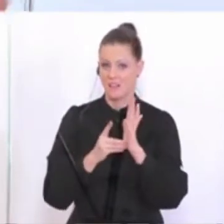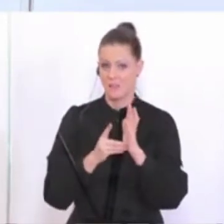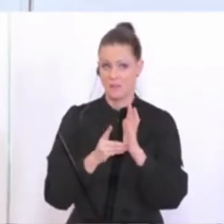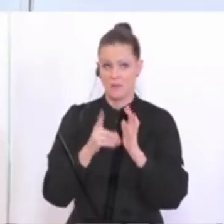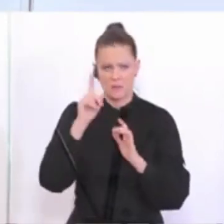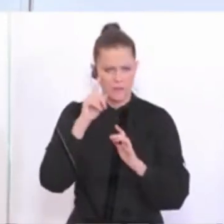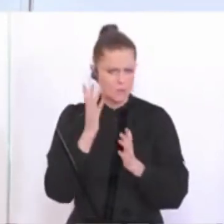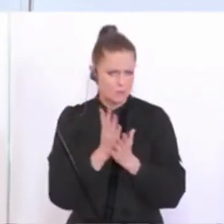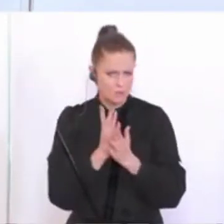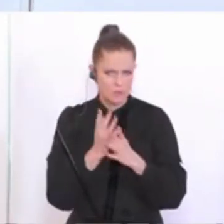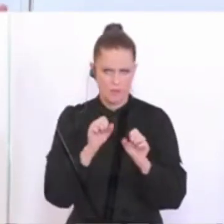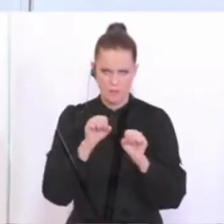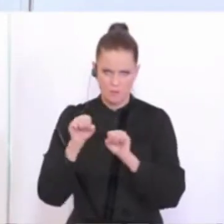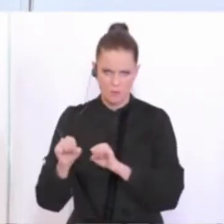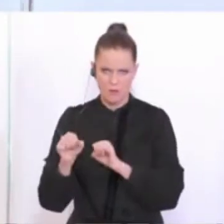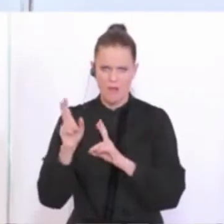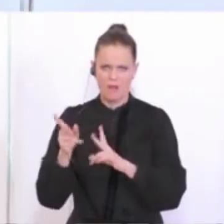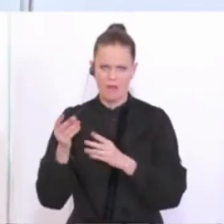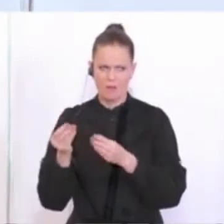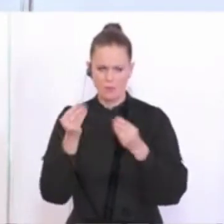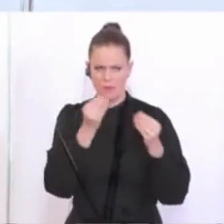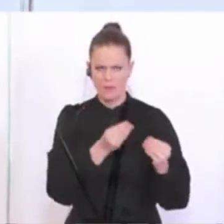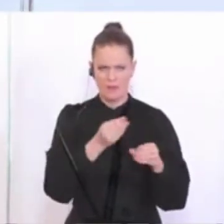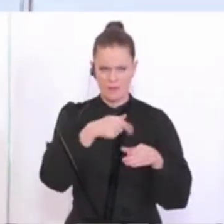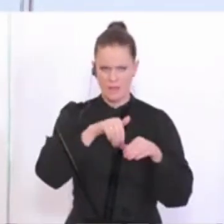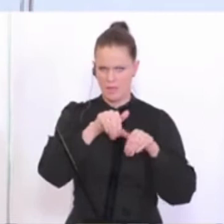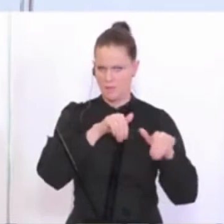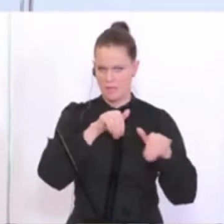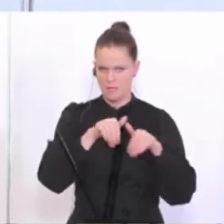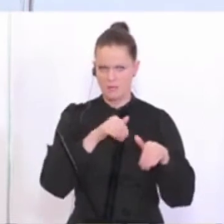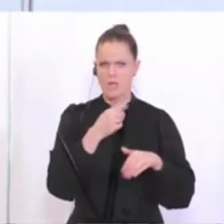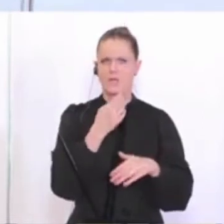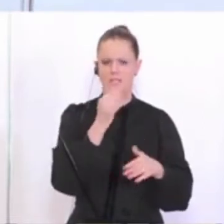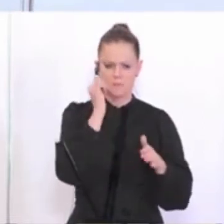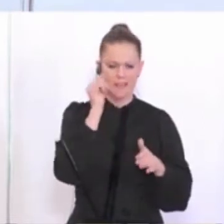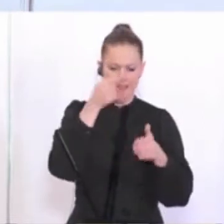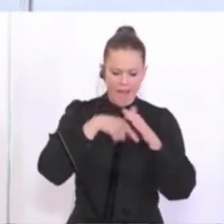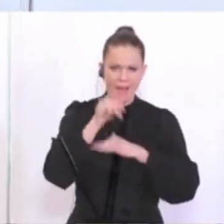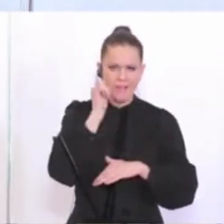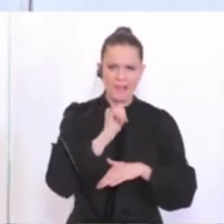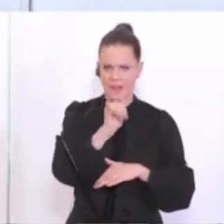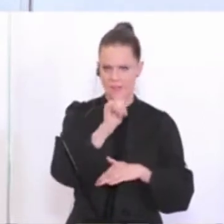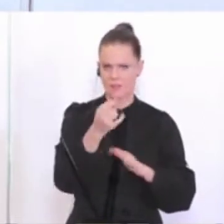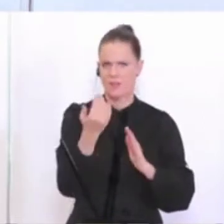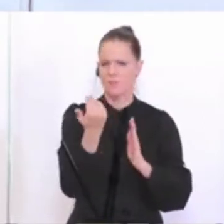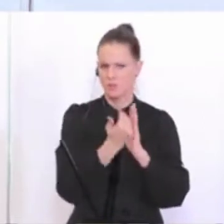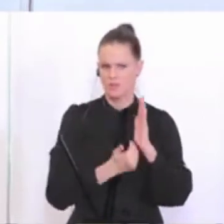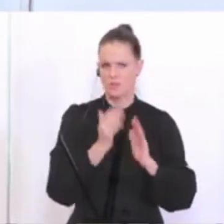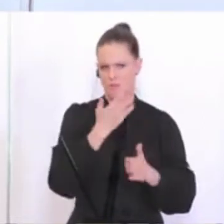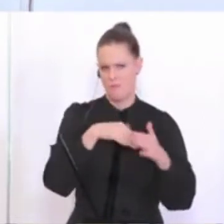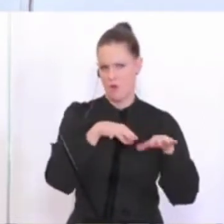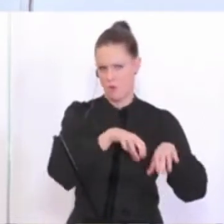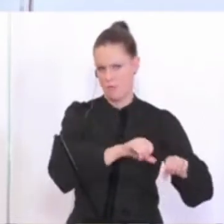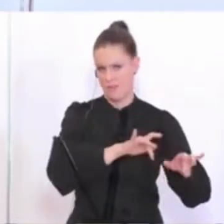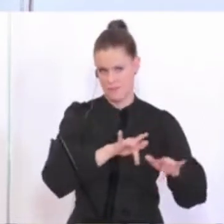möglich sind. Da kann ich ja durchaus auch an den Innenminister weitergeben, der ja hier für die Einreisebestimmungen ohnehin der Kompetentere ist. Aber im